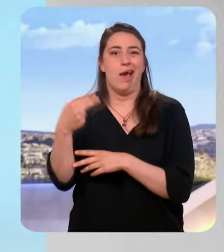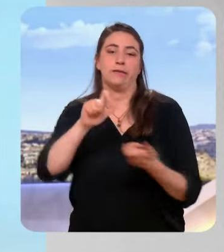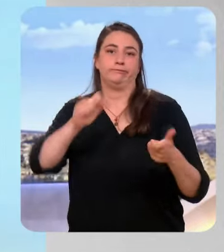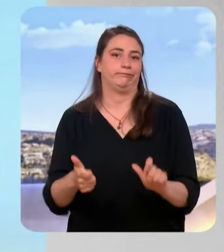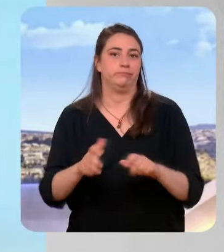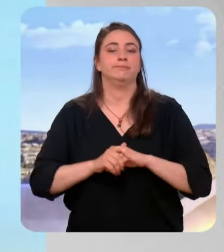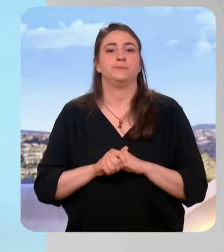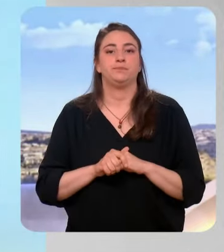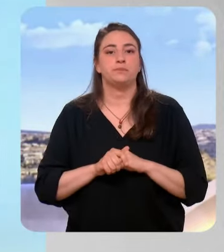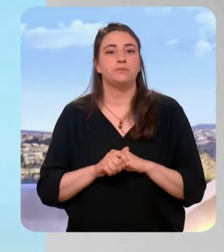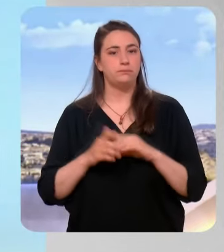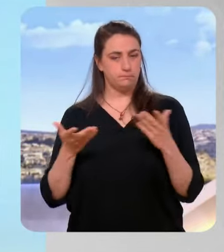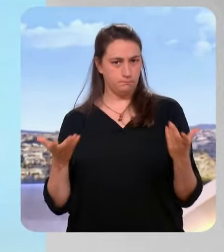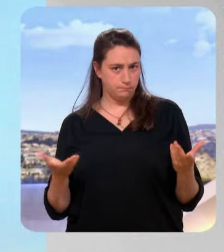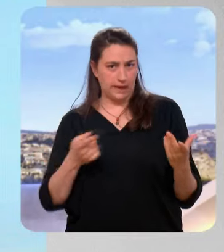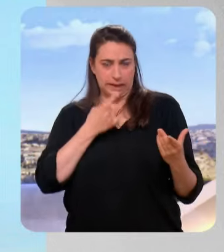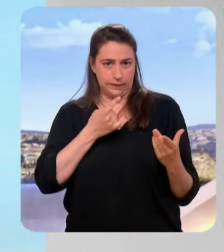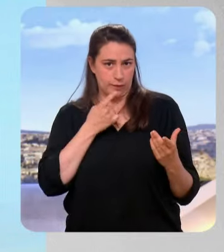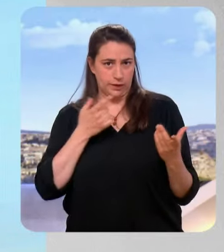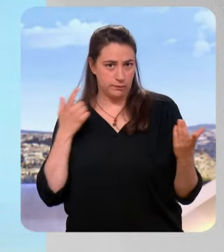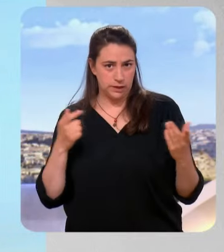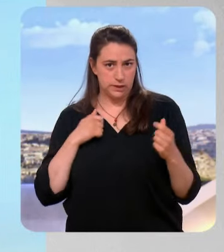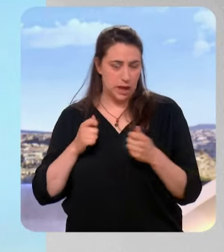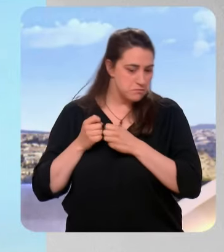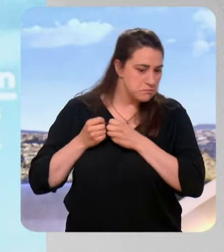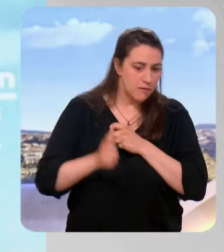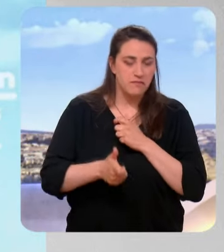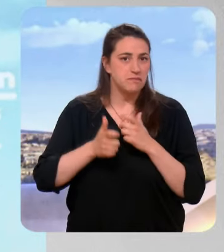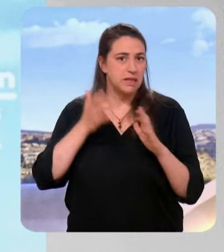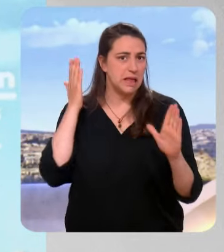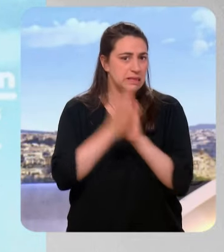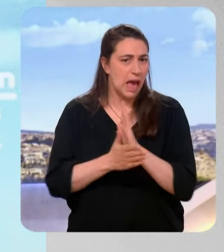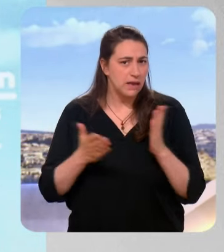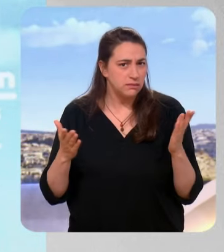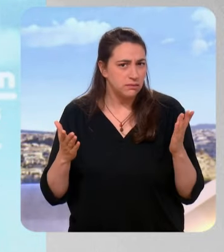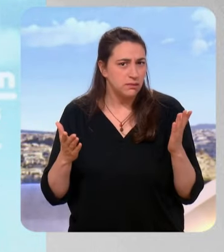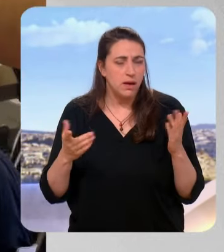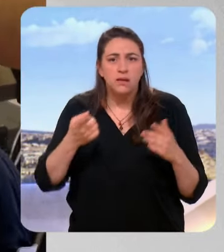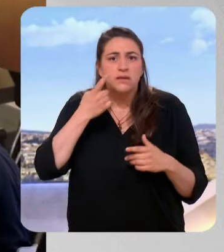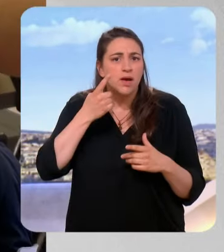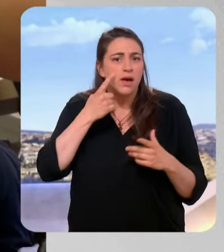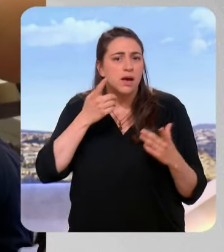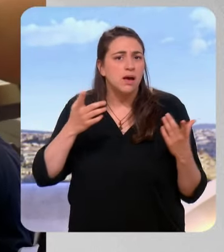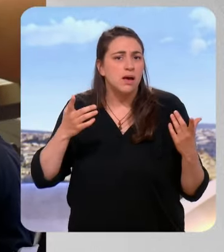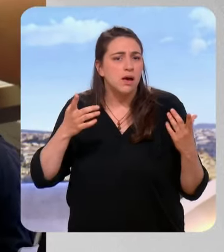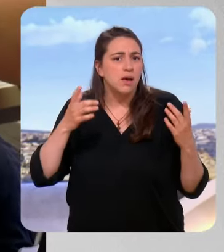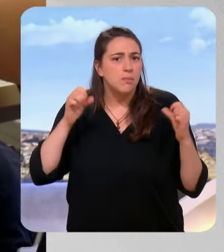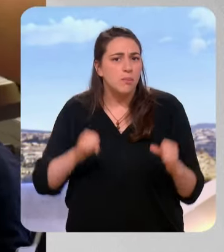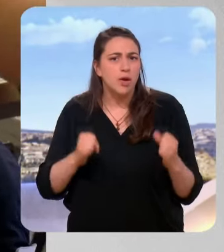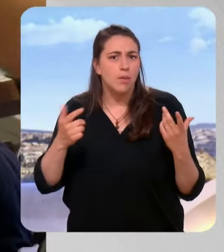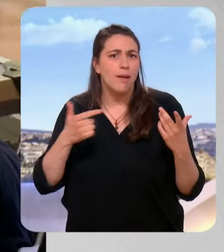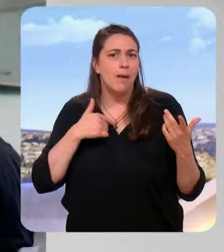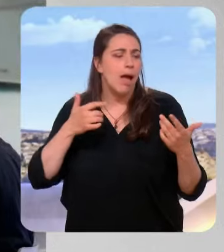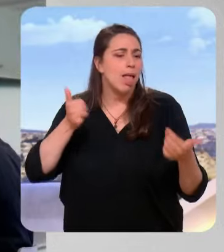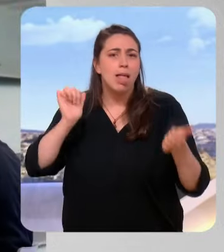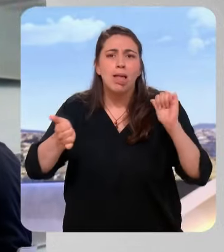comme ayant un impact direct, si j'ose dire, est-ce qu'on peut aussi imaginer que les différentes révélations sur les candidats